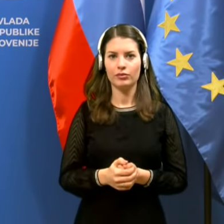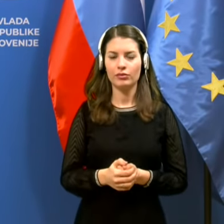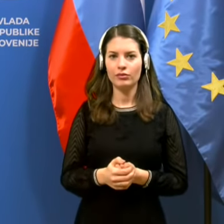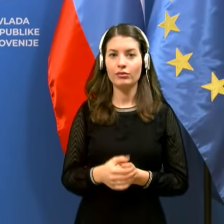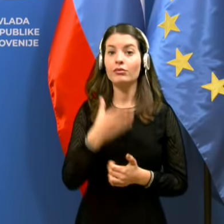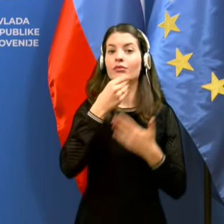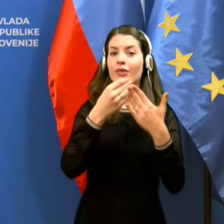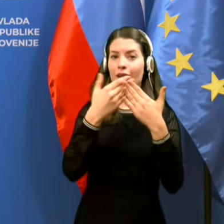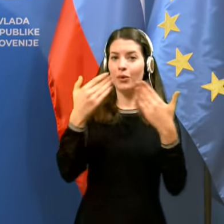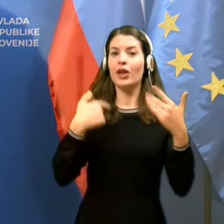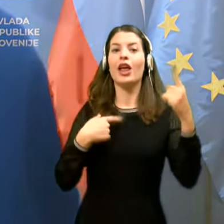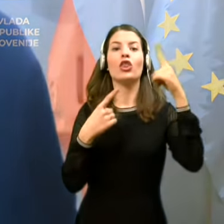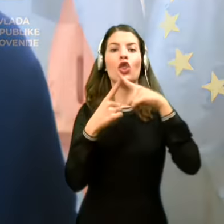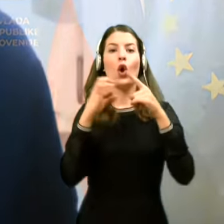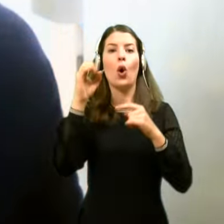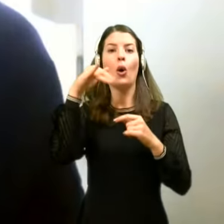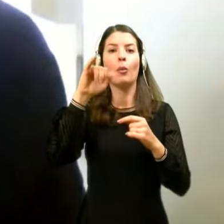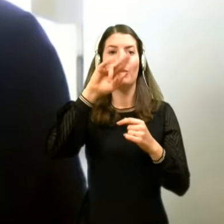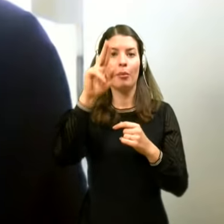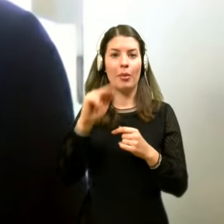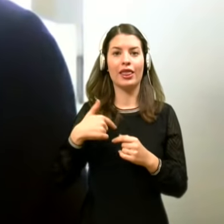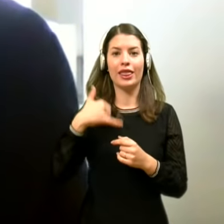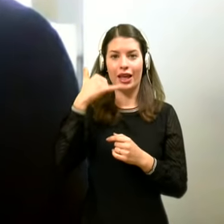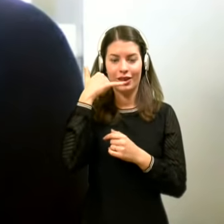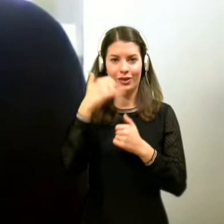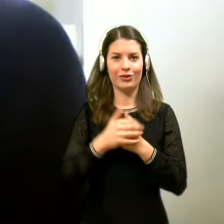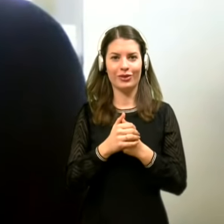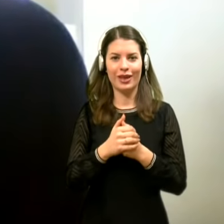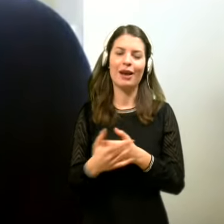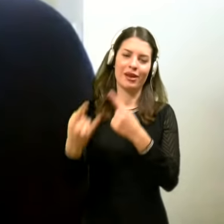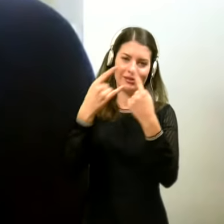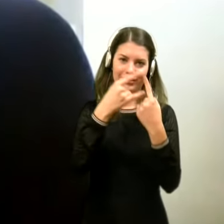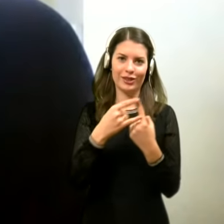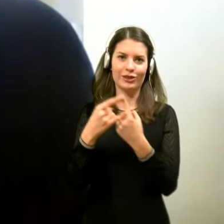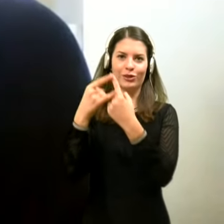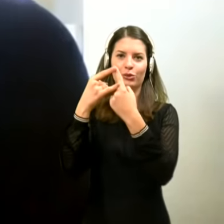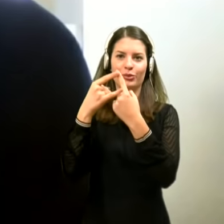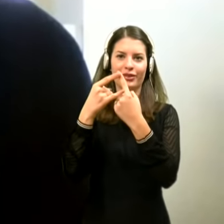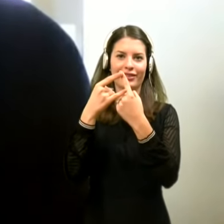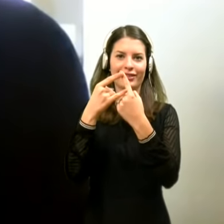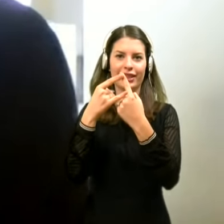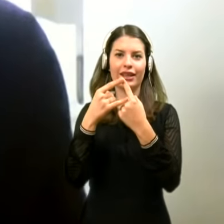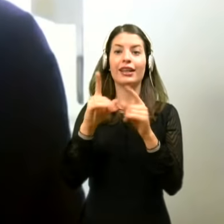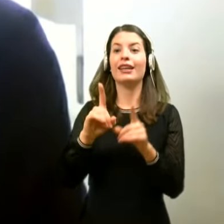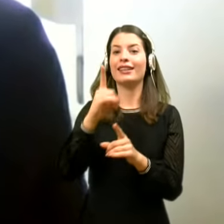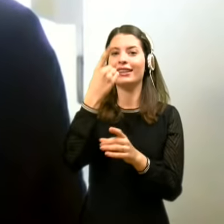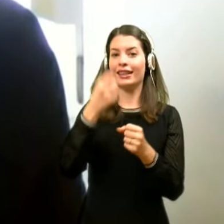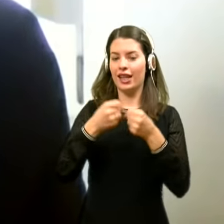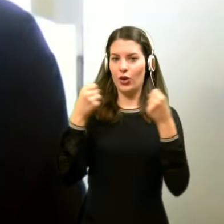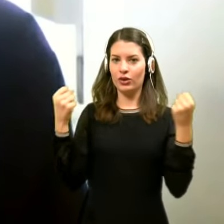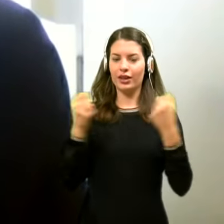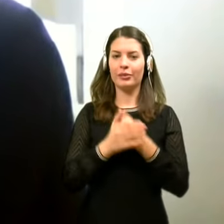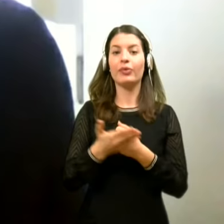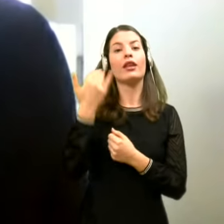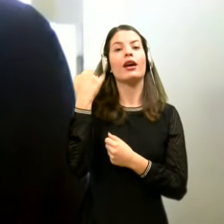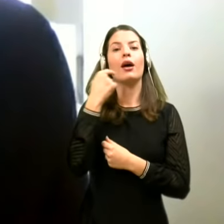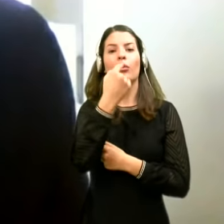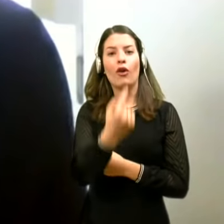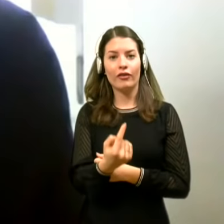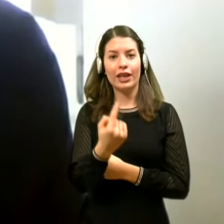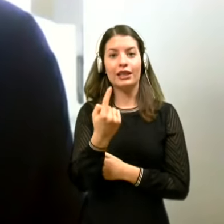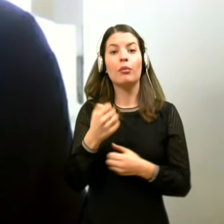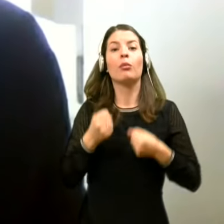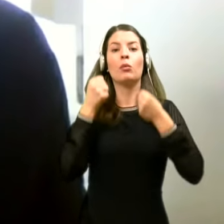Lepo zdrav, Tomaš Klipšet pri telefonu oziroma na zvezi z Dnevnika. Dejali ste, da ste